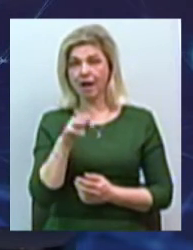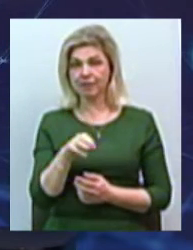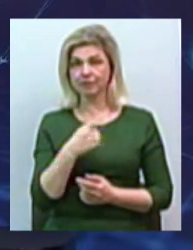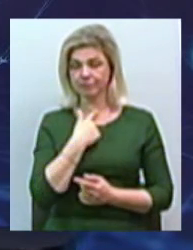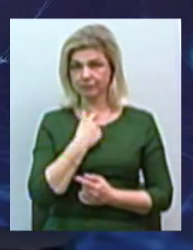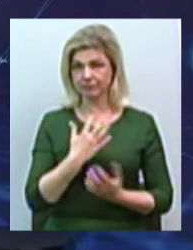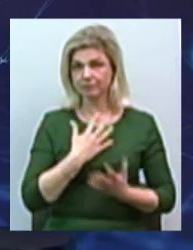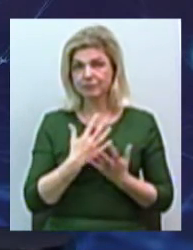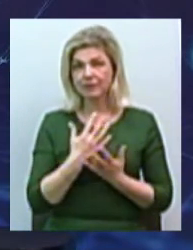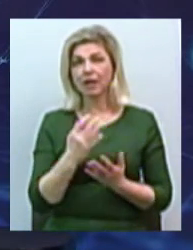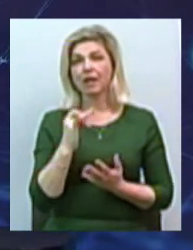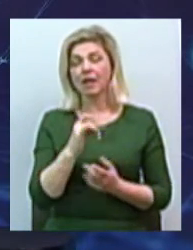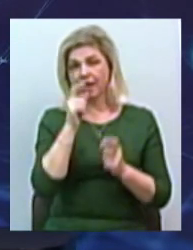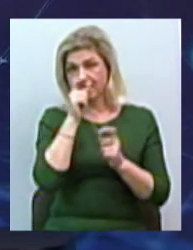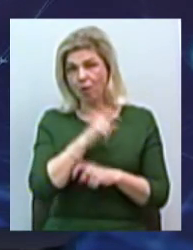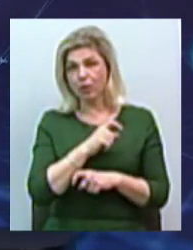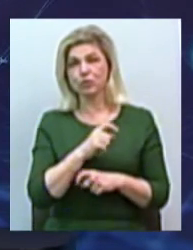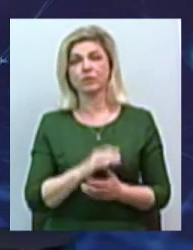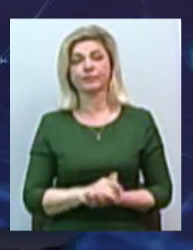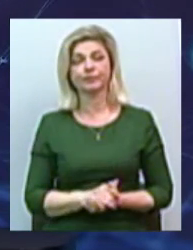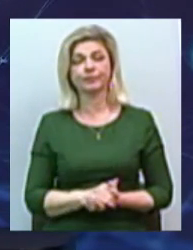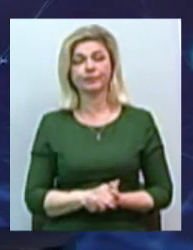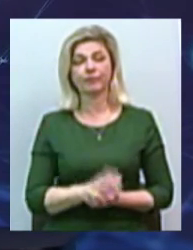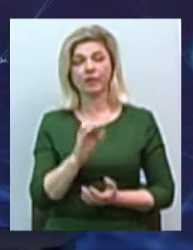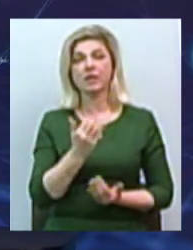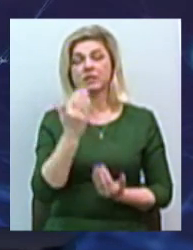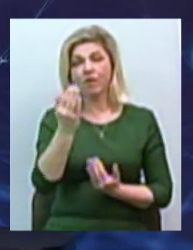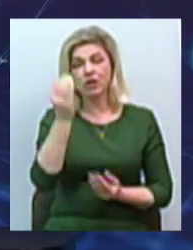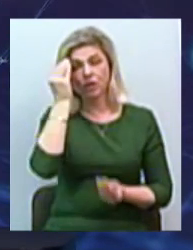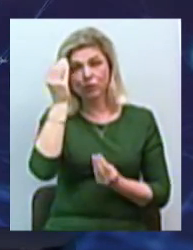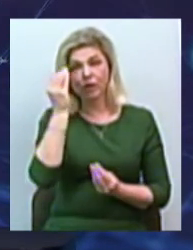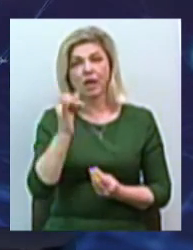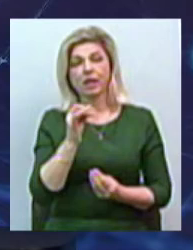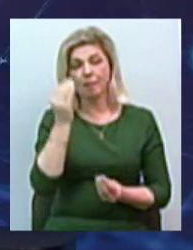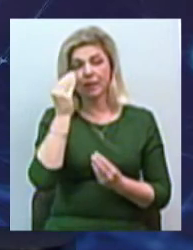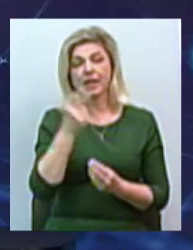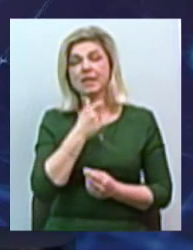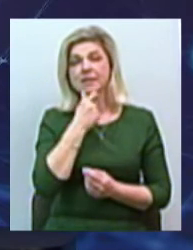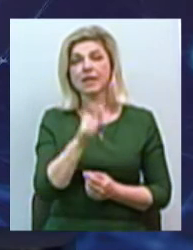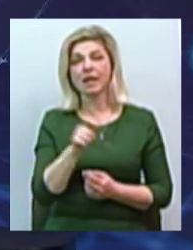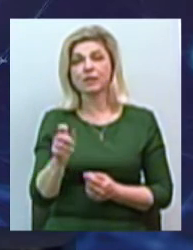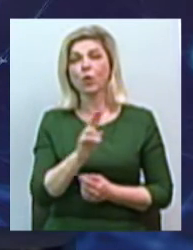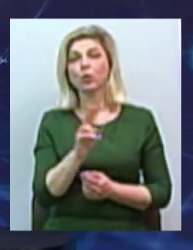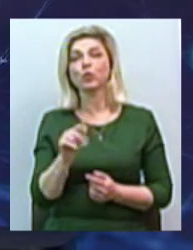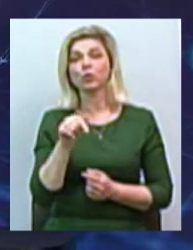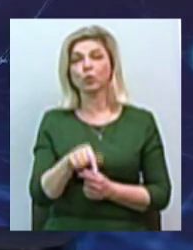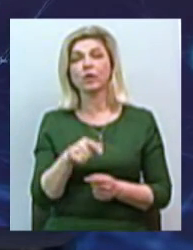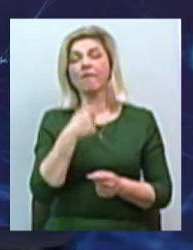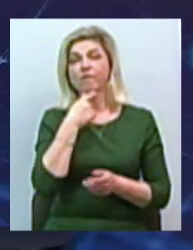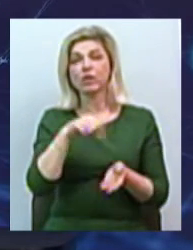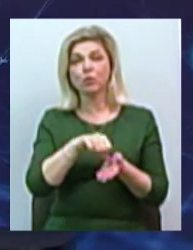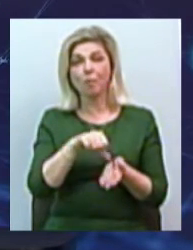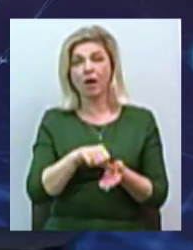таких нехороших, с моєю, с вашої точки зрения, с точки зрения зрителей, які тут зіступали в тому числе,